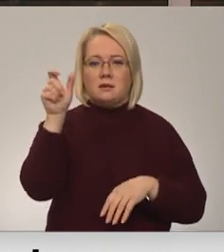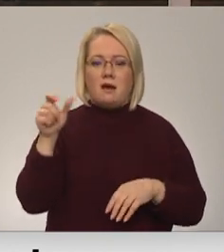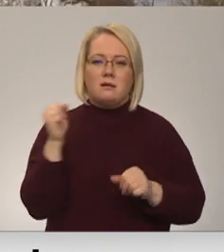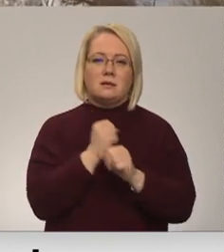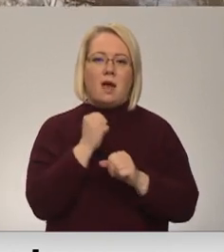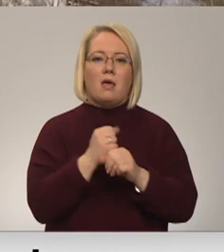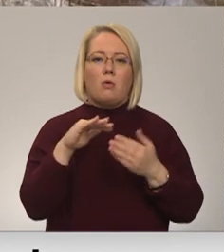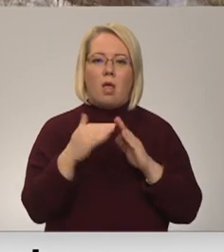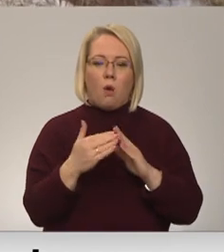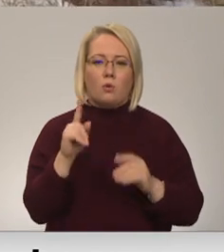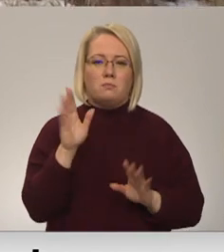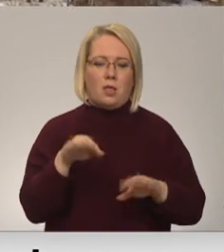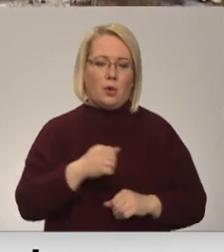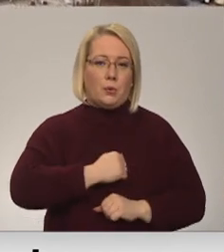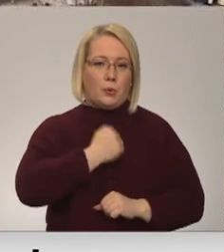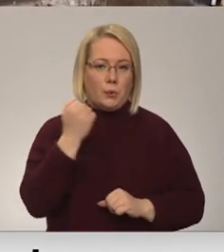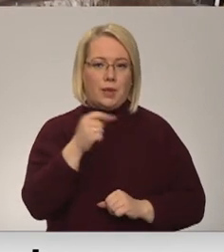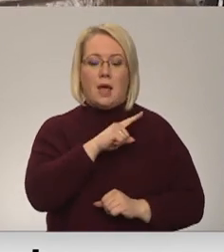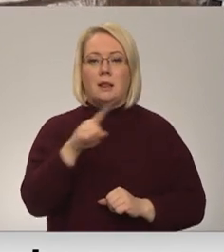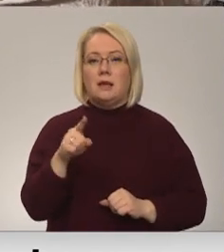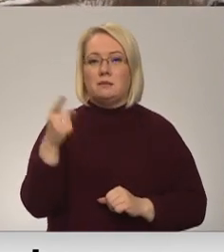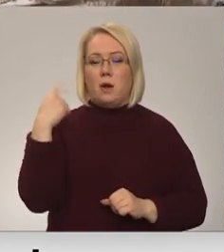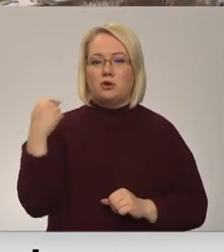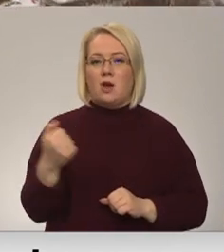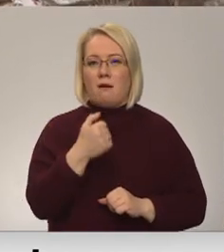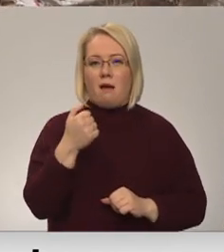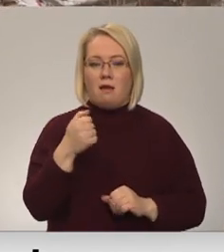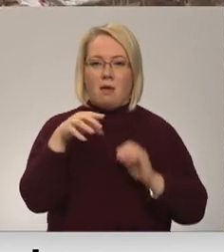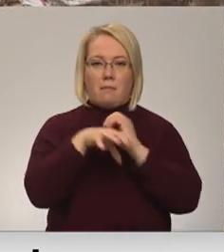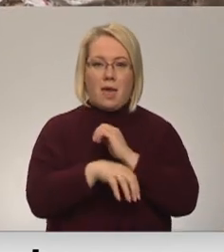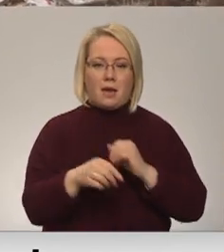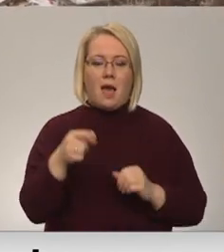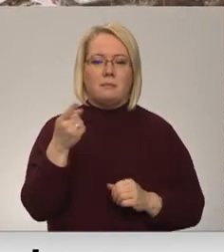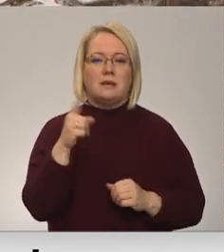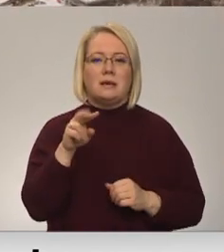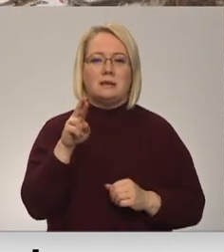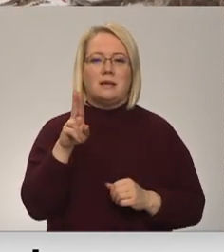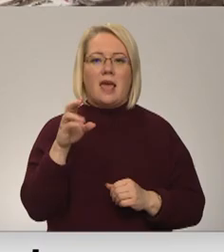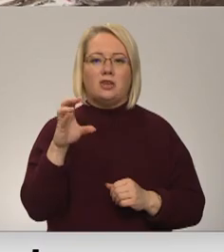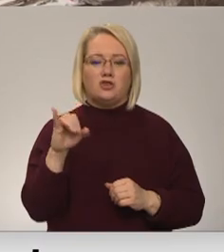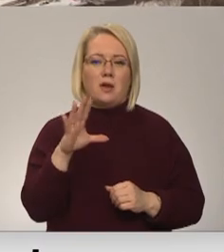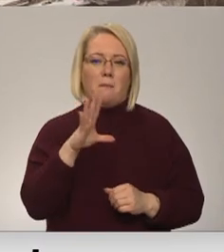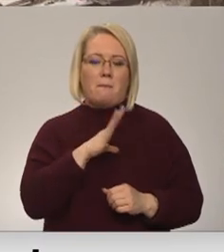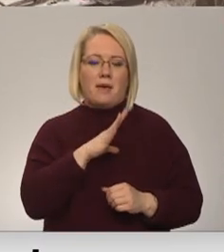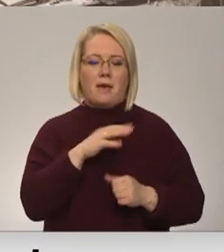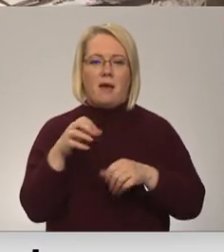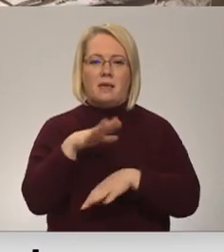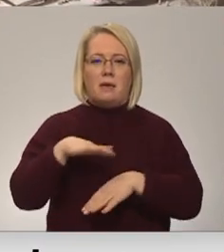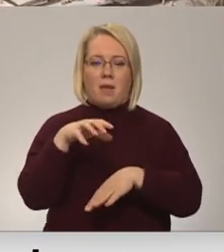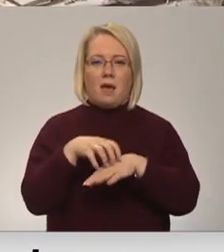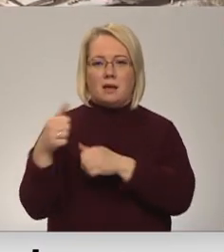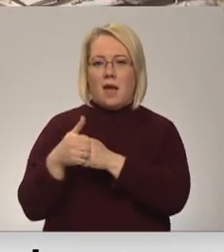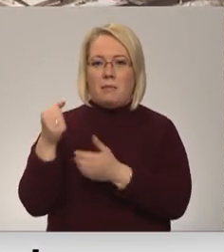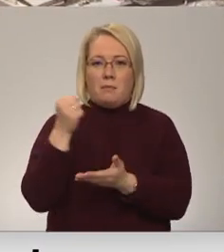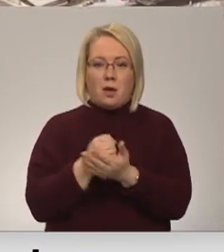Vēl līdz pērnā gada beigām pacienta aprūpi streņšos nodrošināja ģimenes ārste no kaimiņu pagasta, kura šiem